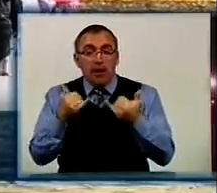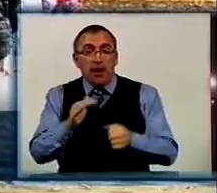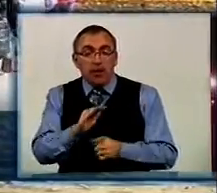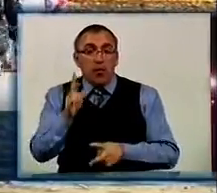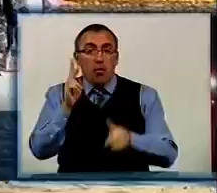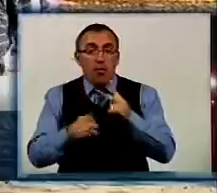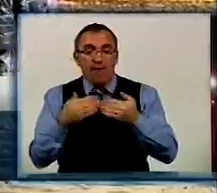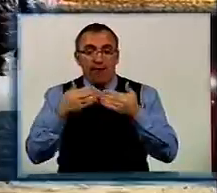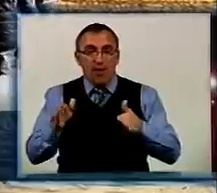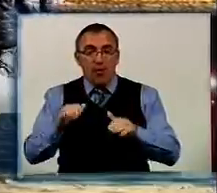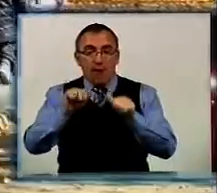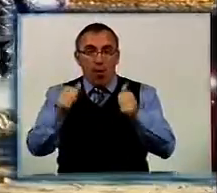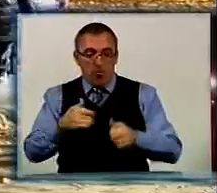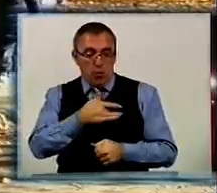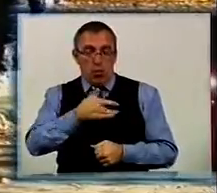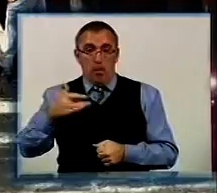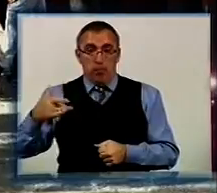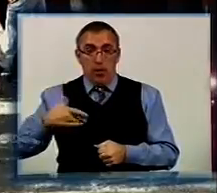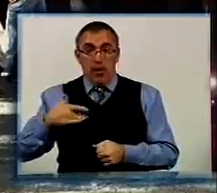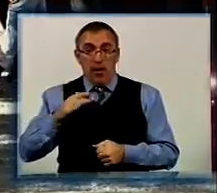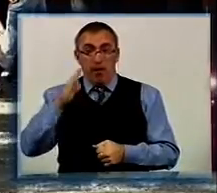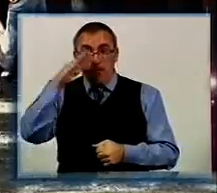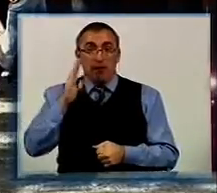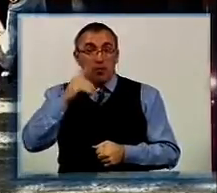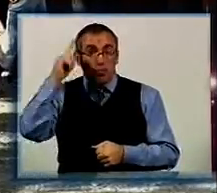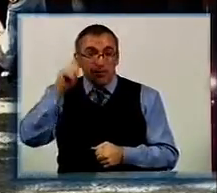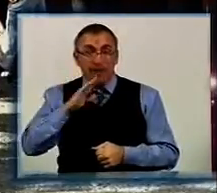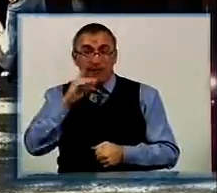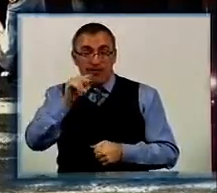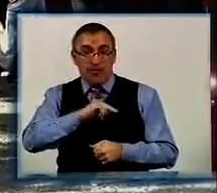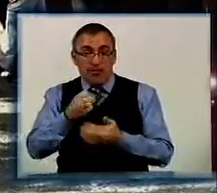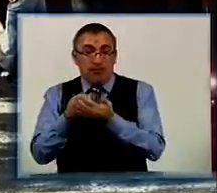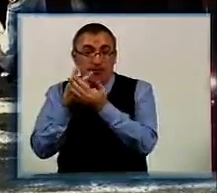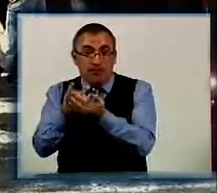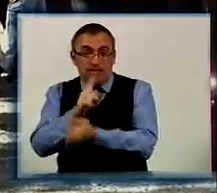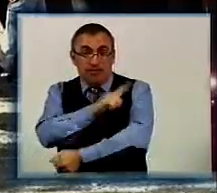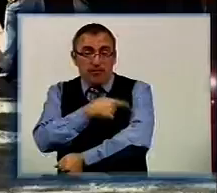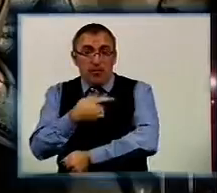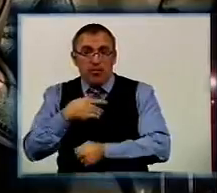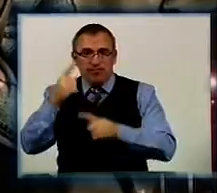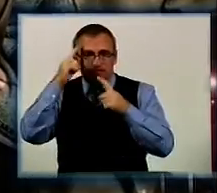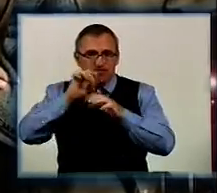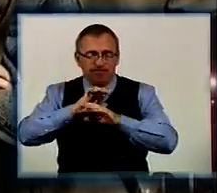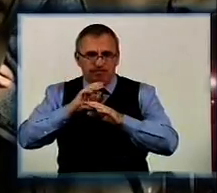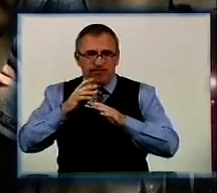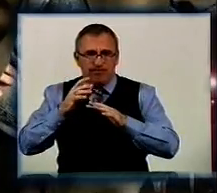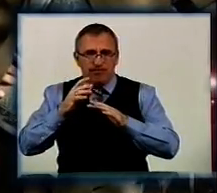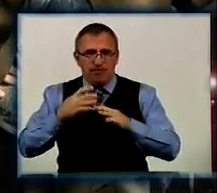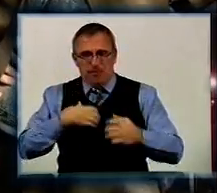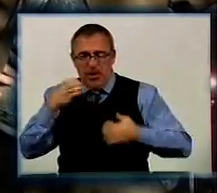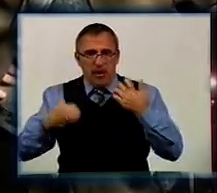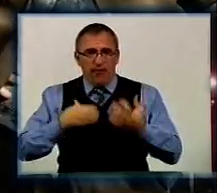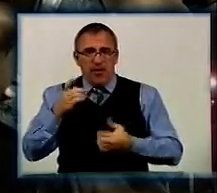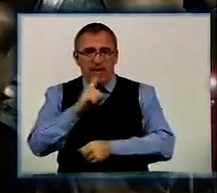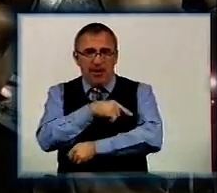кухар з відкритою формою туберкульозу. Коли батьки дізналися, що співробітницю поклали у тубдиспансер, почали бити на сполох. Та працівники районної